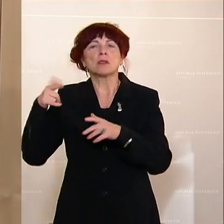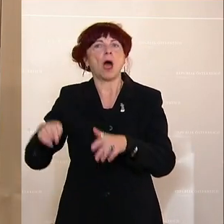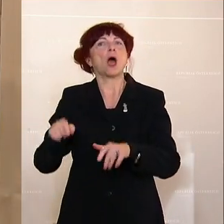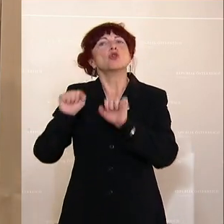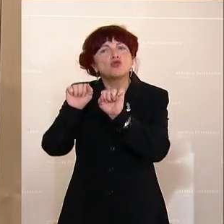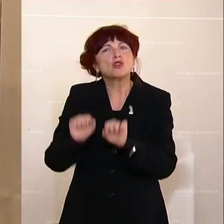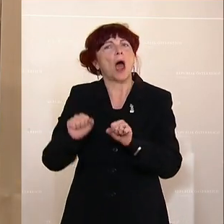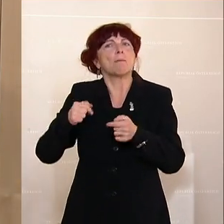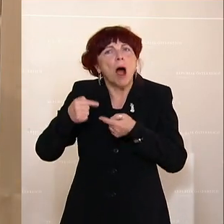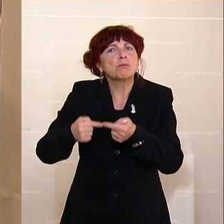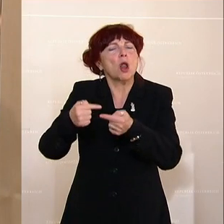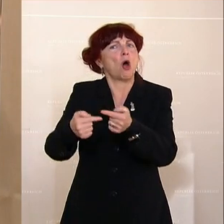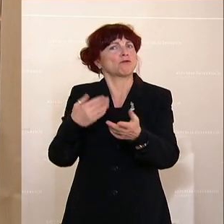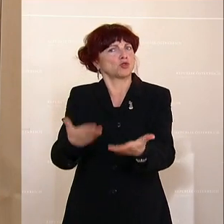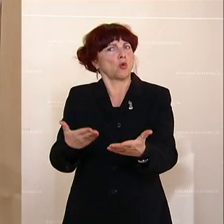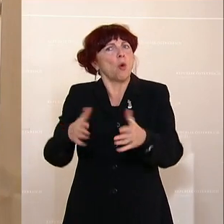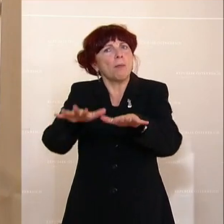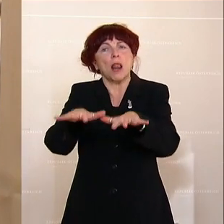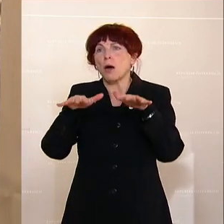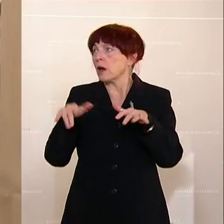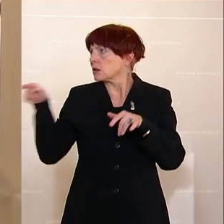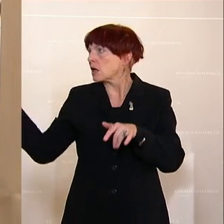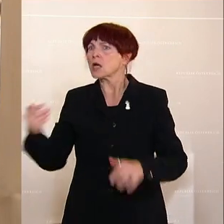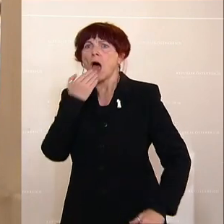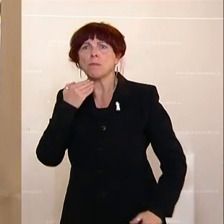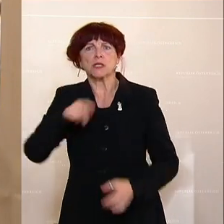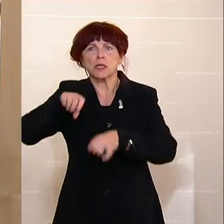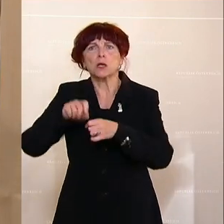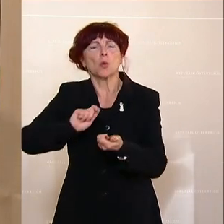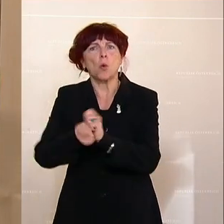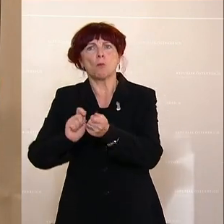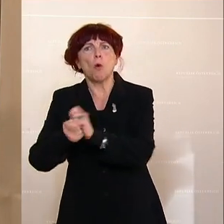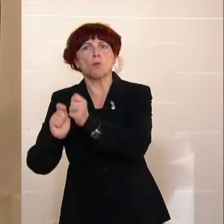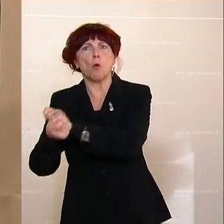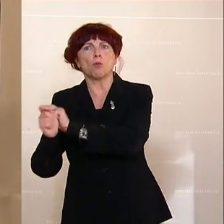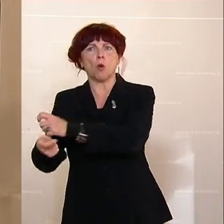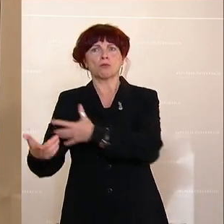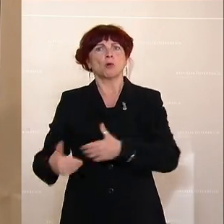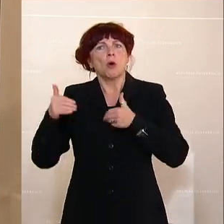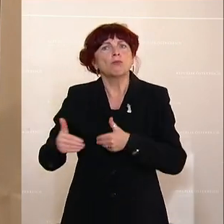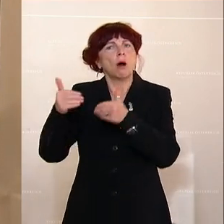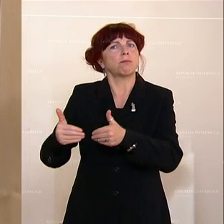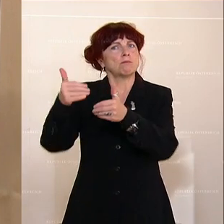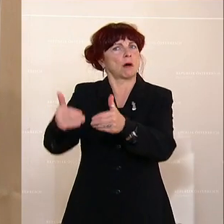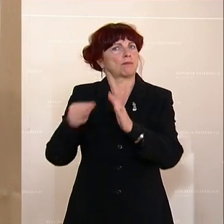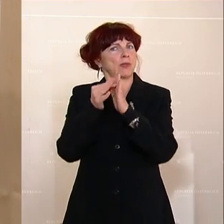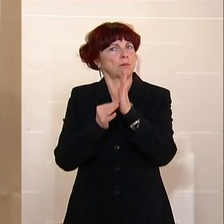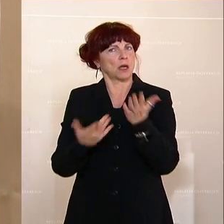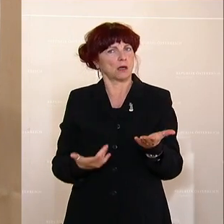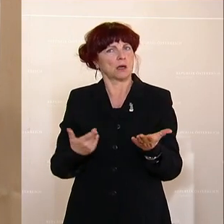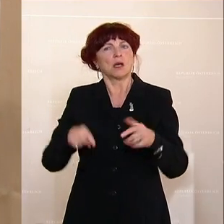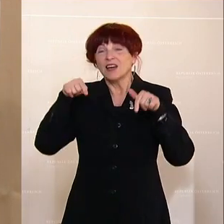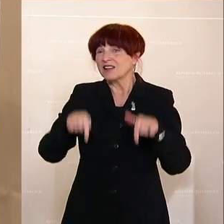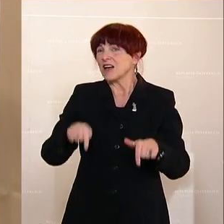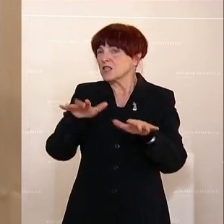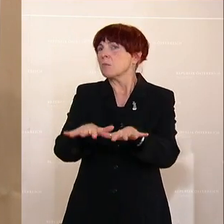ganz bewusst und sie verschleppen dauernd Termine und ringen um jeden Tag Zeit, den sie bekommen können. Und ich glaube, darüber sollte man schon einmal reden, ob die Sitten und Gebräuche, die im Haus